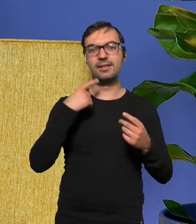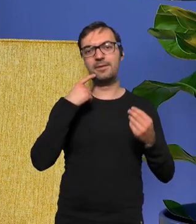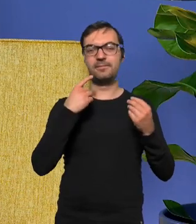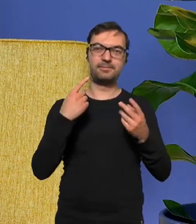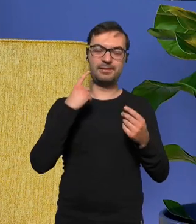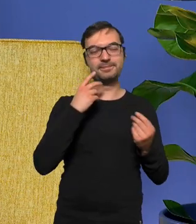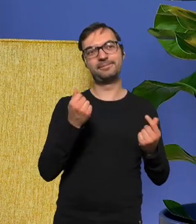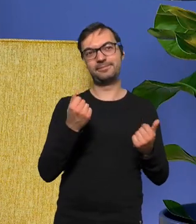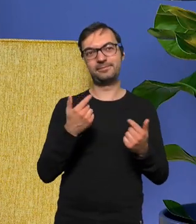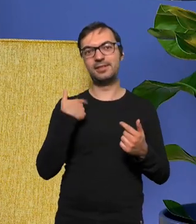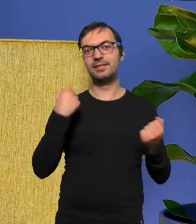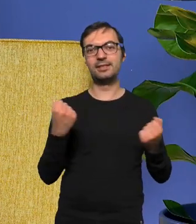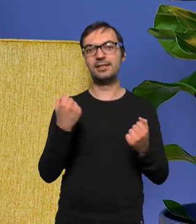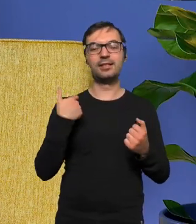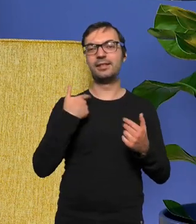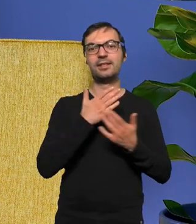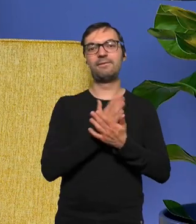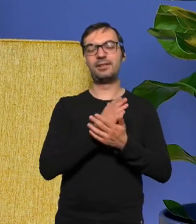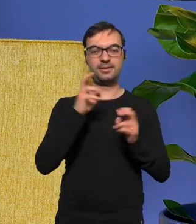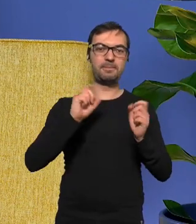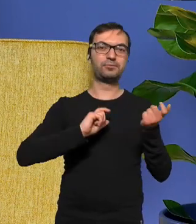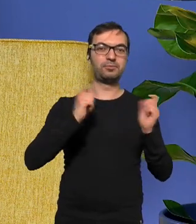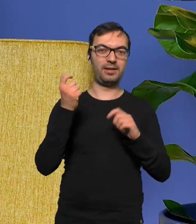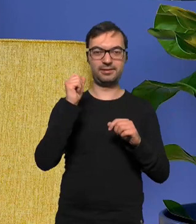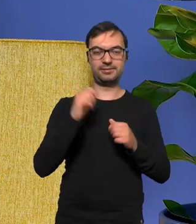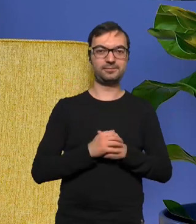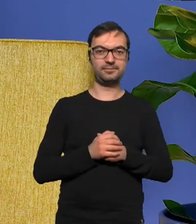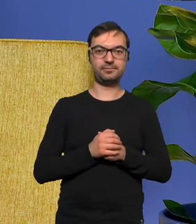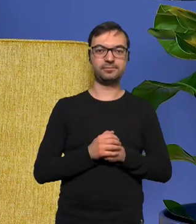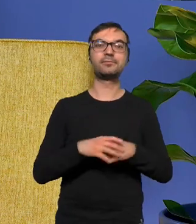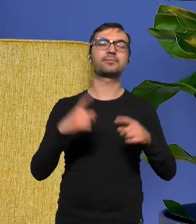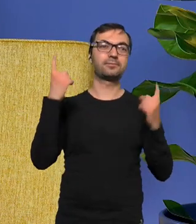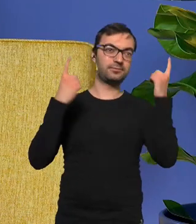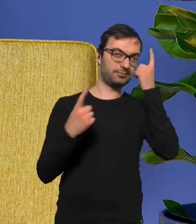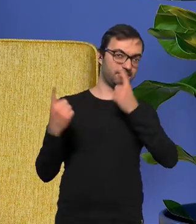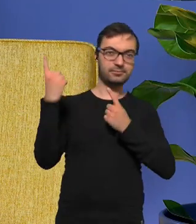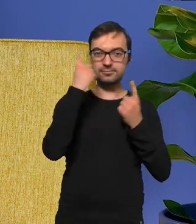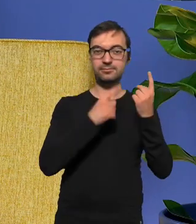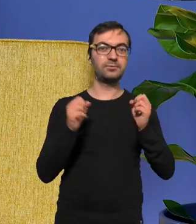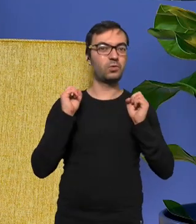w... bawić staram się nie wierzyć w przypadki i wydaje mi się że okej no